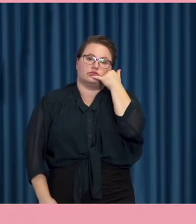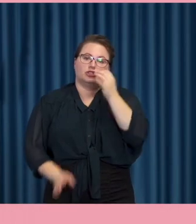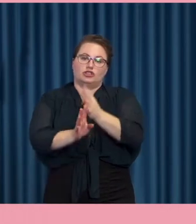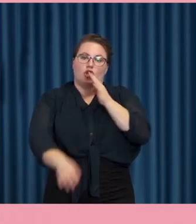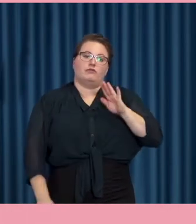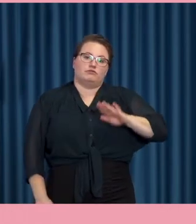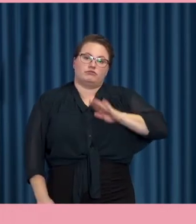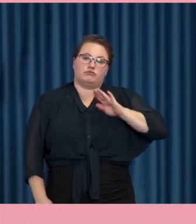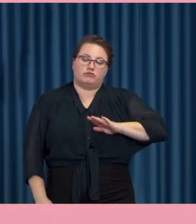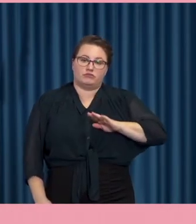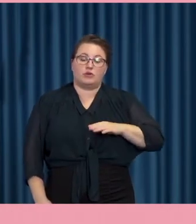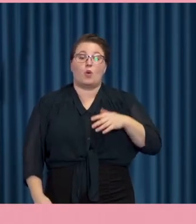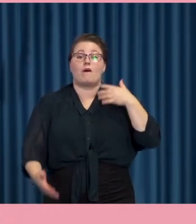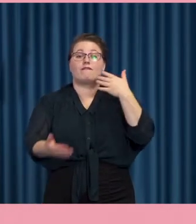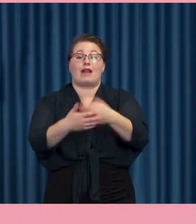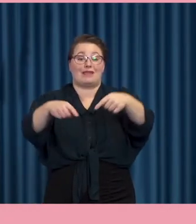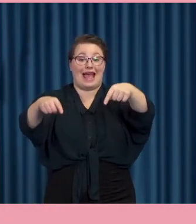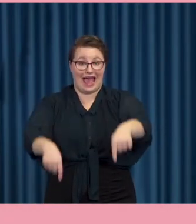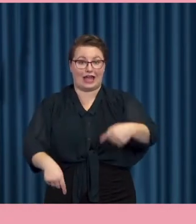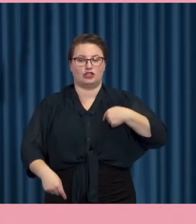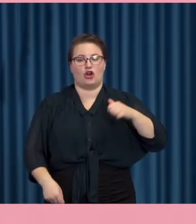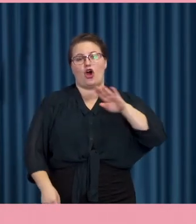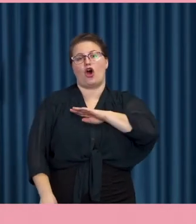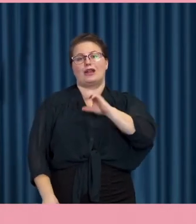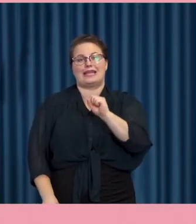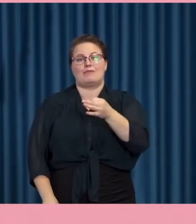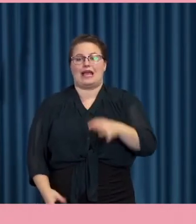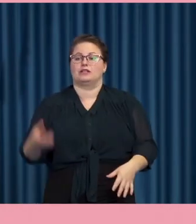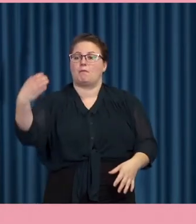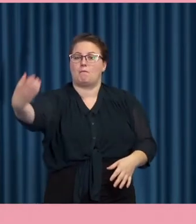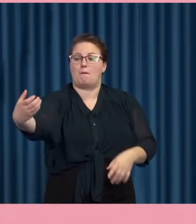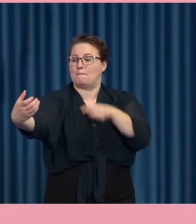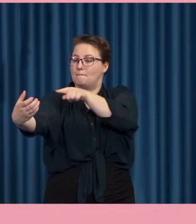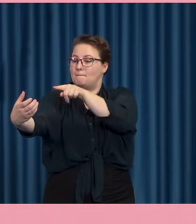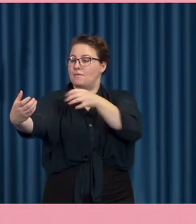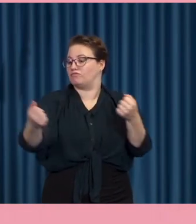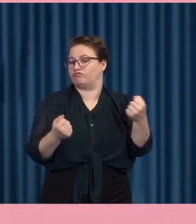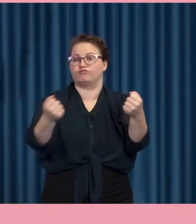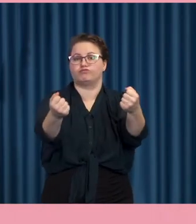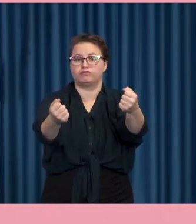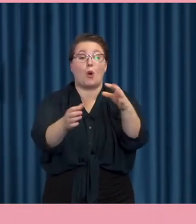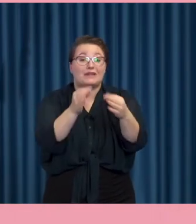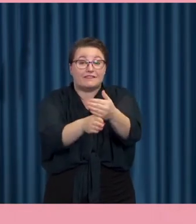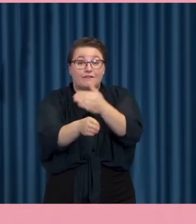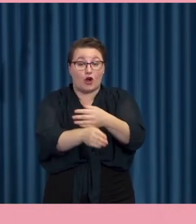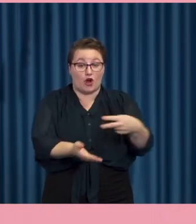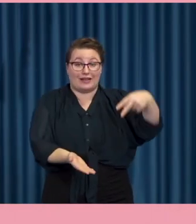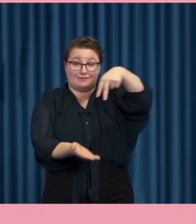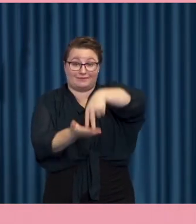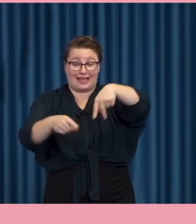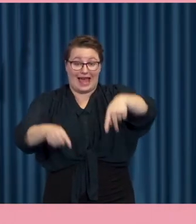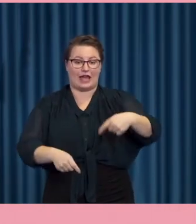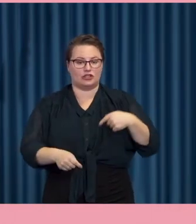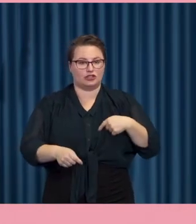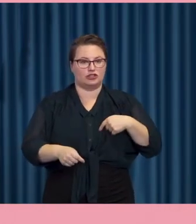hit använde jag en navigator i bilen så att jag hittade hit. strax innan jag gick upp på scen så letade jag fram